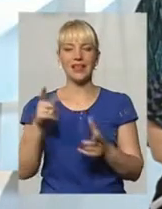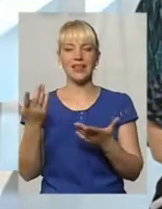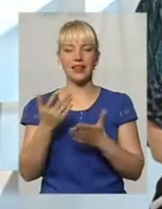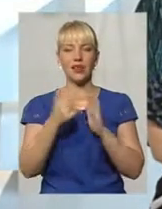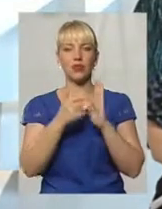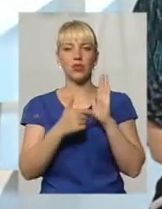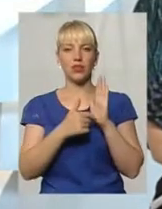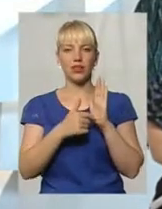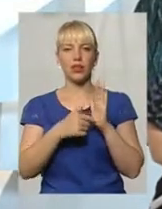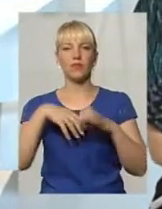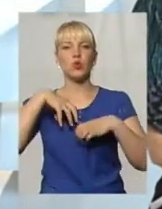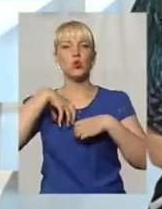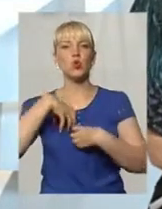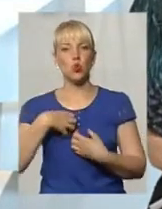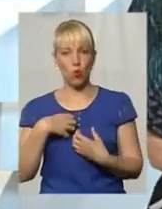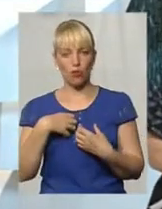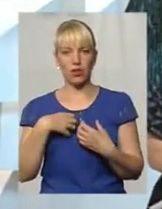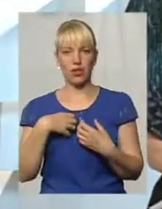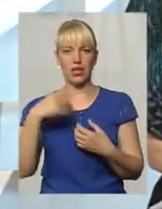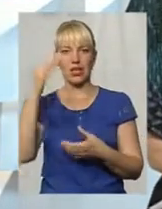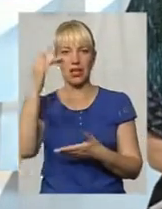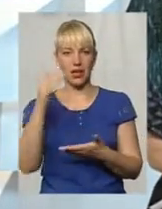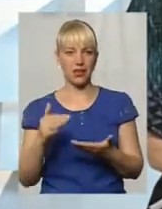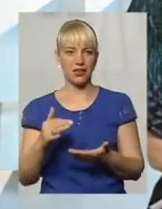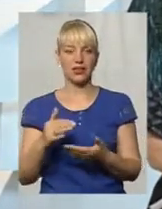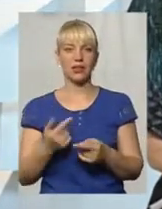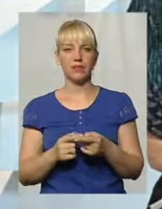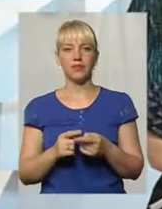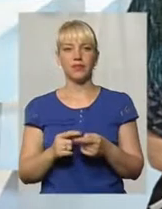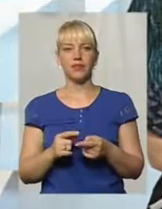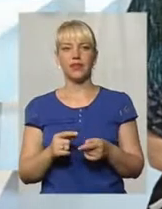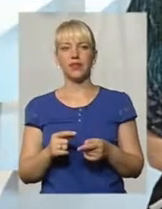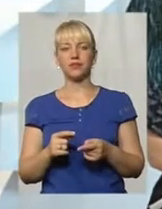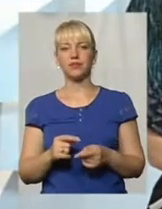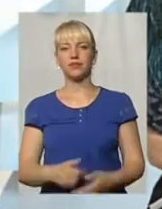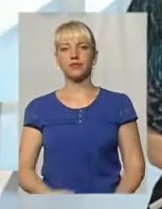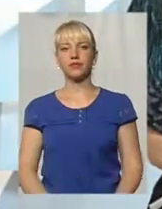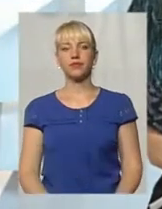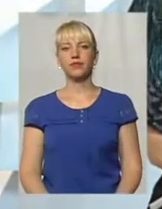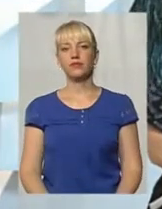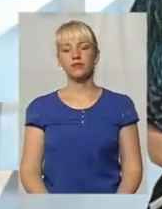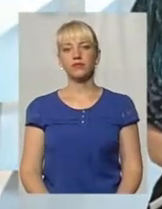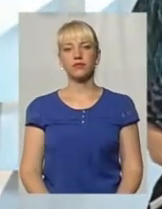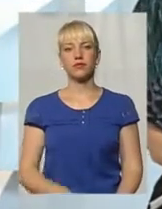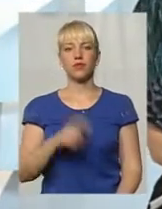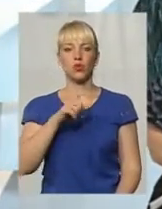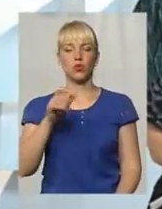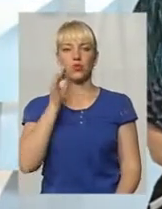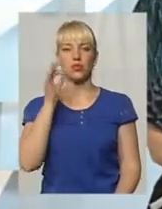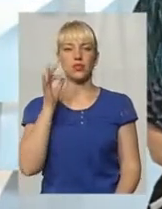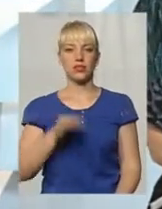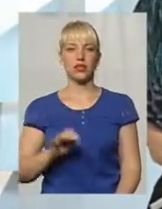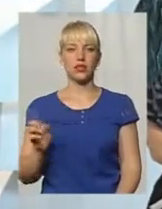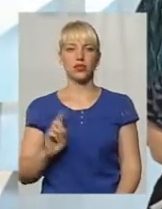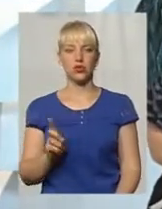чільне місце в рейтингу, люди сказали, що